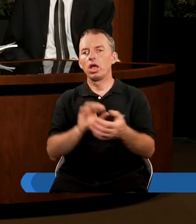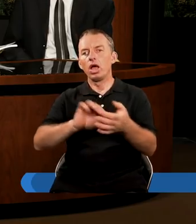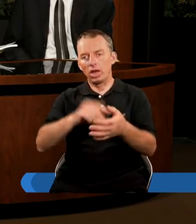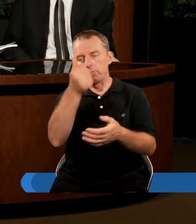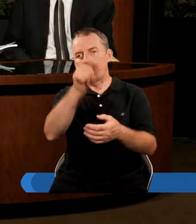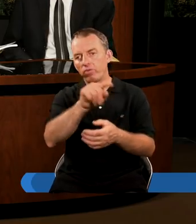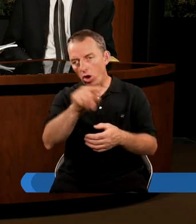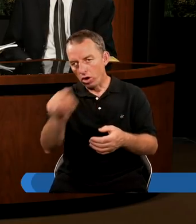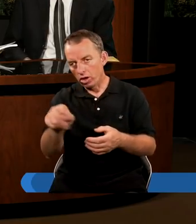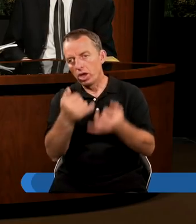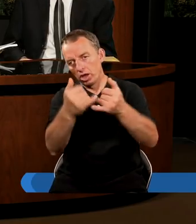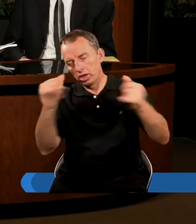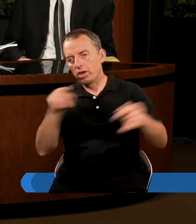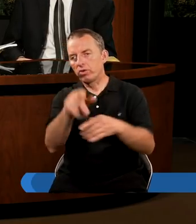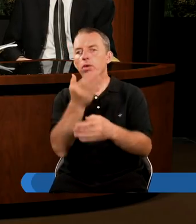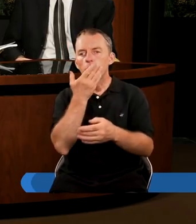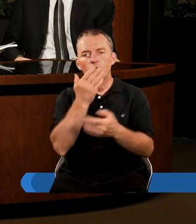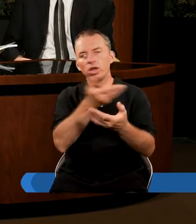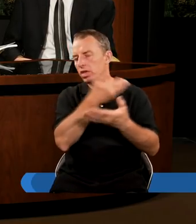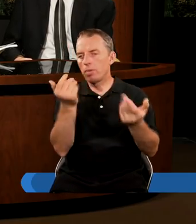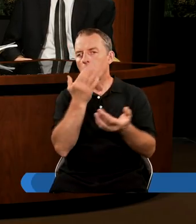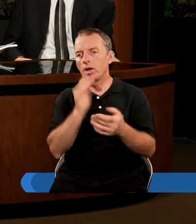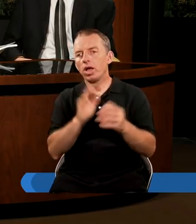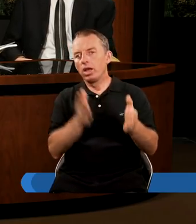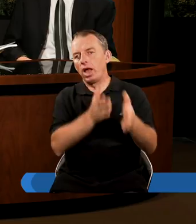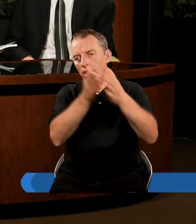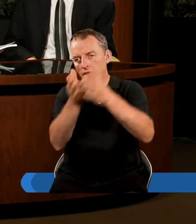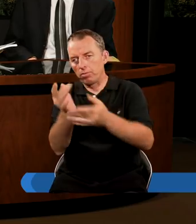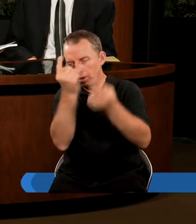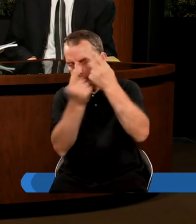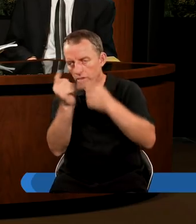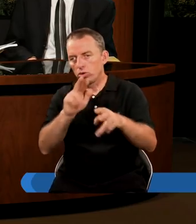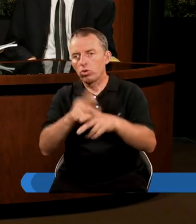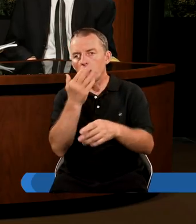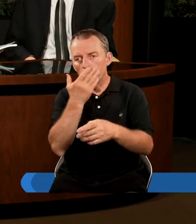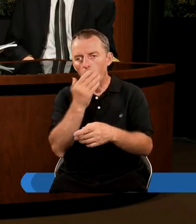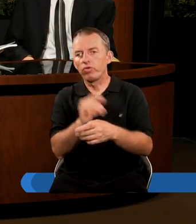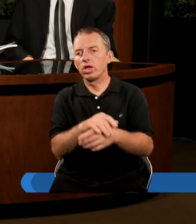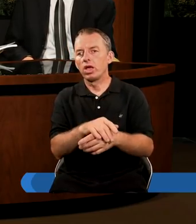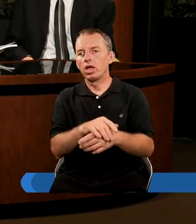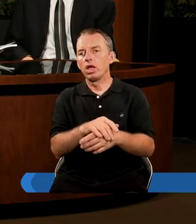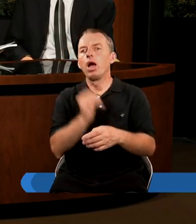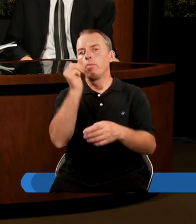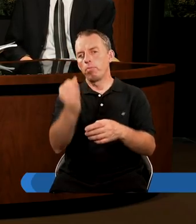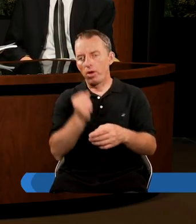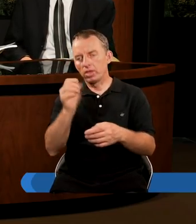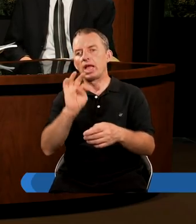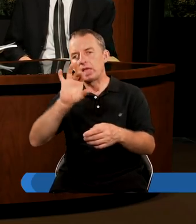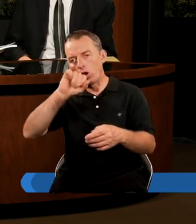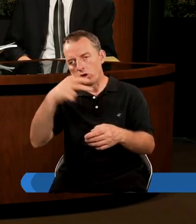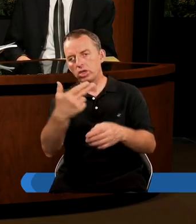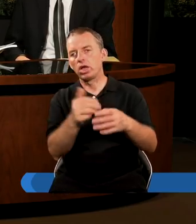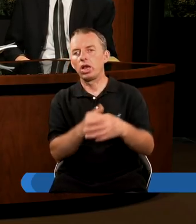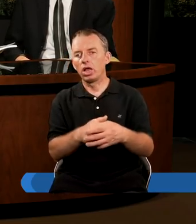najpierw oni. O innych w tym momencie nie ma mowy. Następna myśl, o której mówi Paweł w liście do